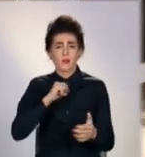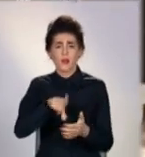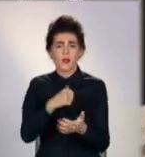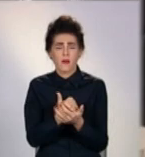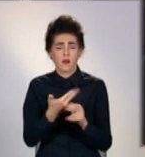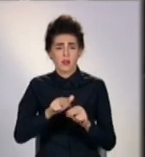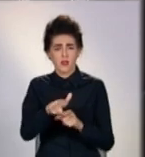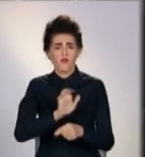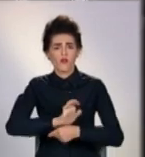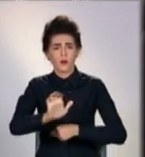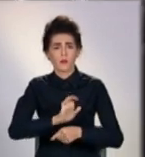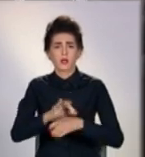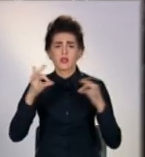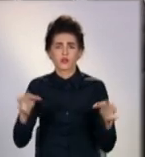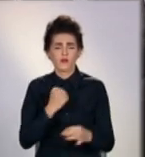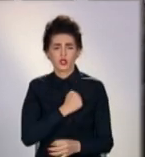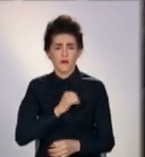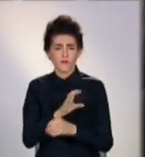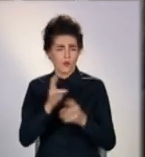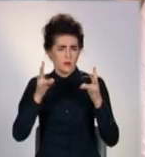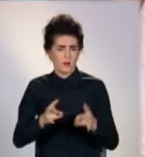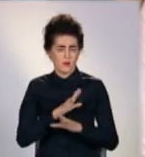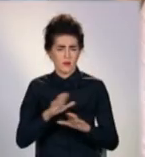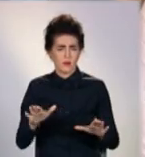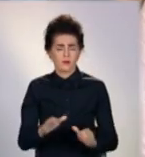їх виробленні жодна тварина не постраждала.